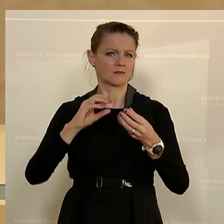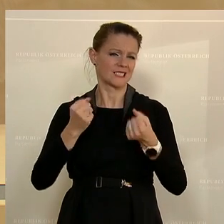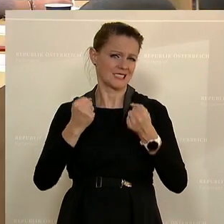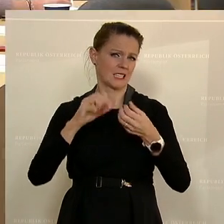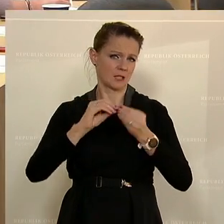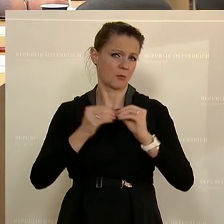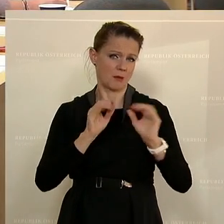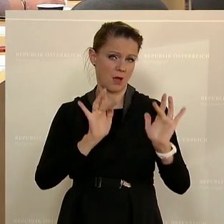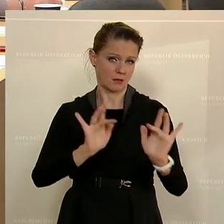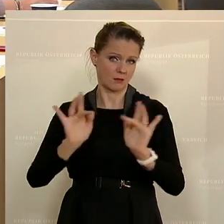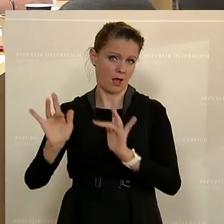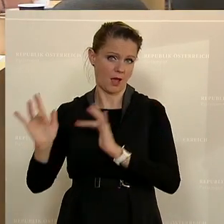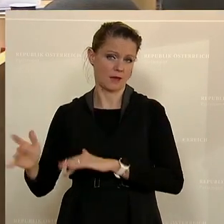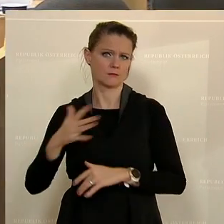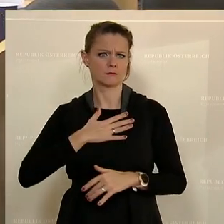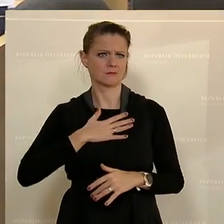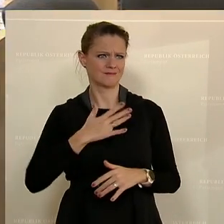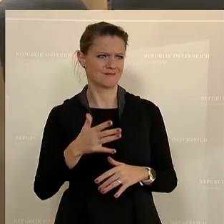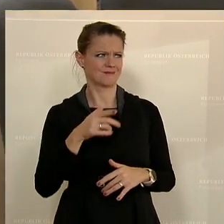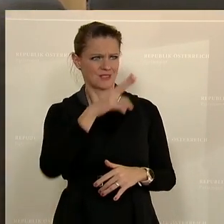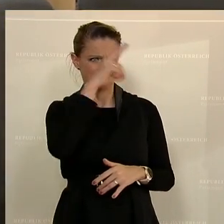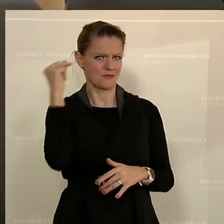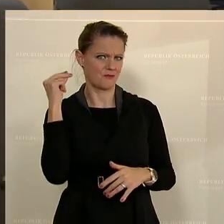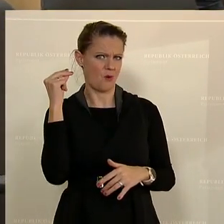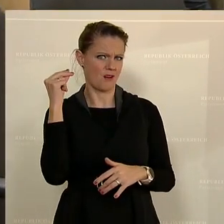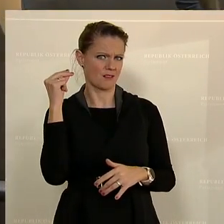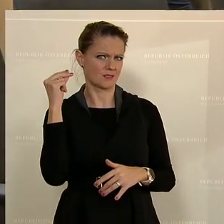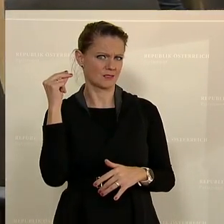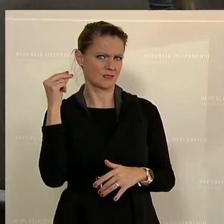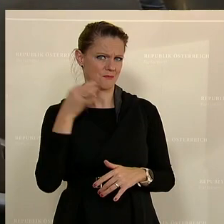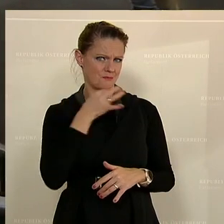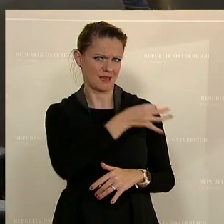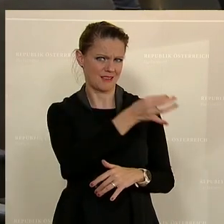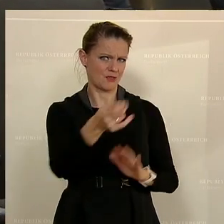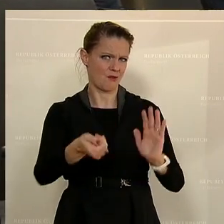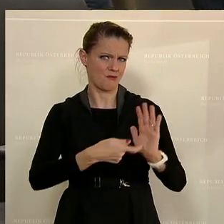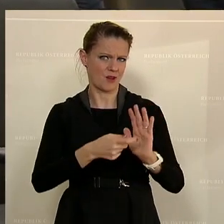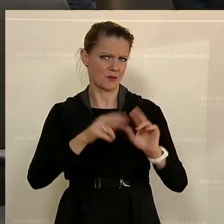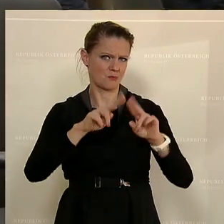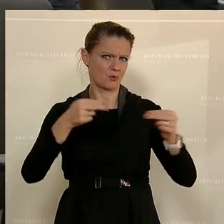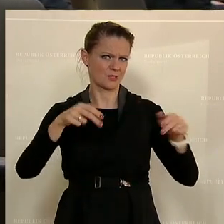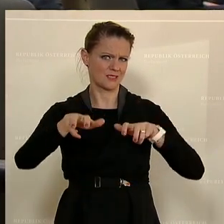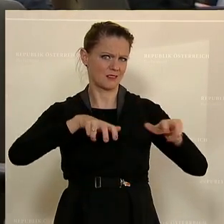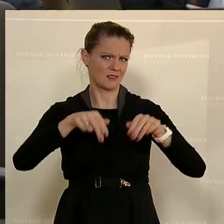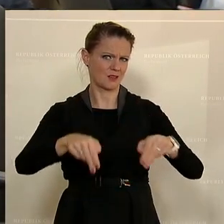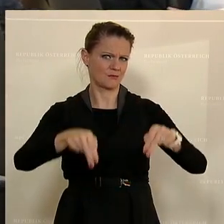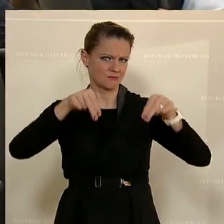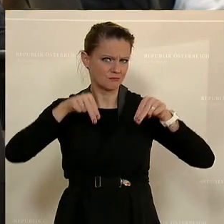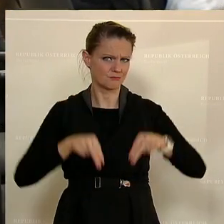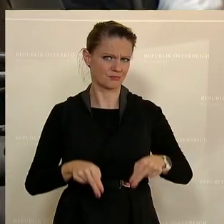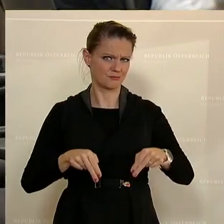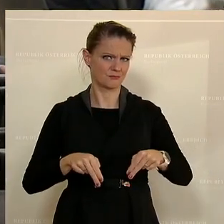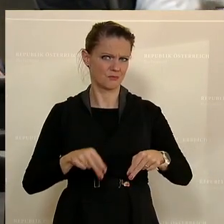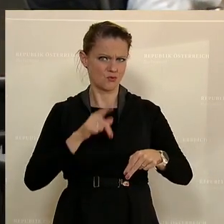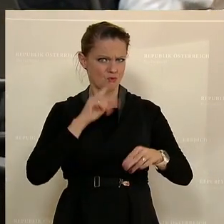Und trotzdem beschäftigte sich dieses Volksbegehren, das zur Forderung hat, den Rücktritt der Bundesregierung ausschließlich mit einem